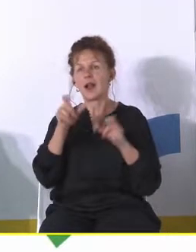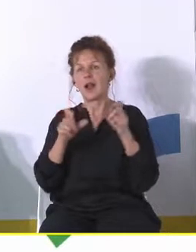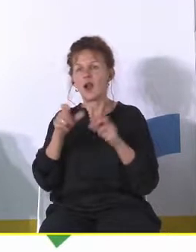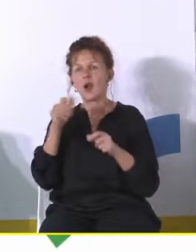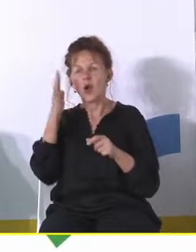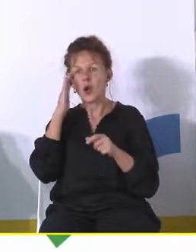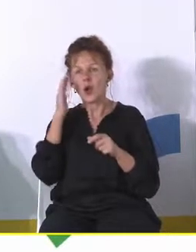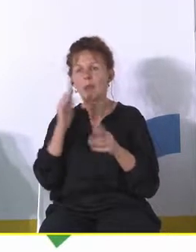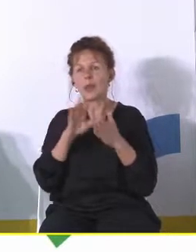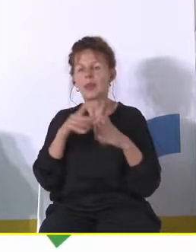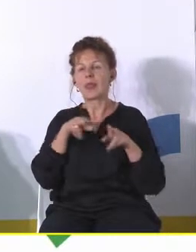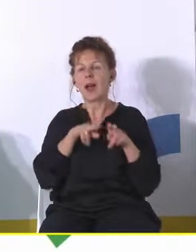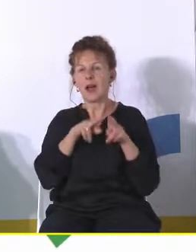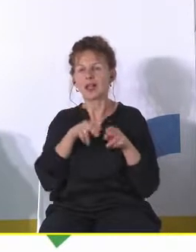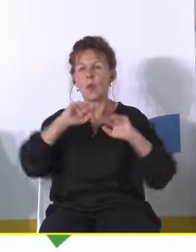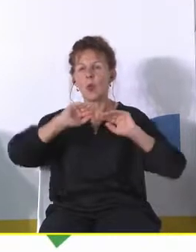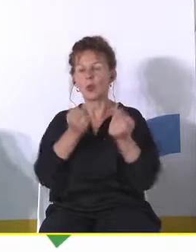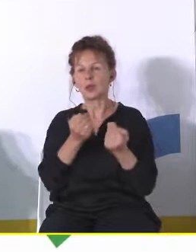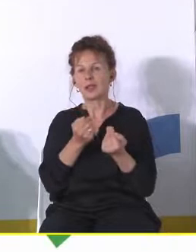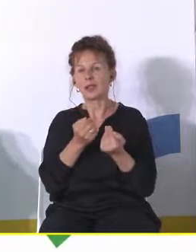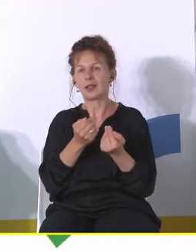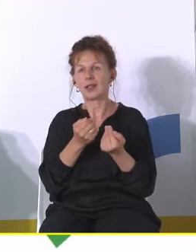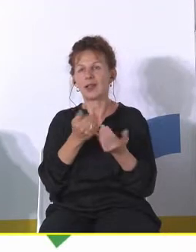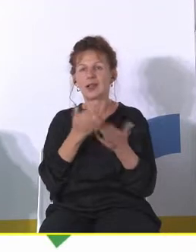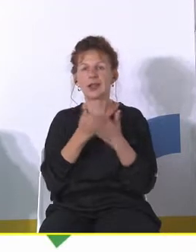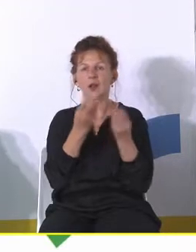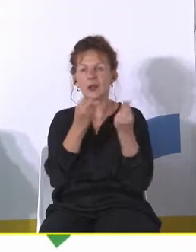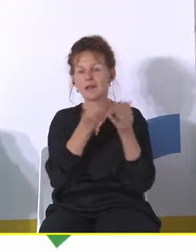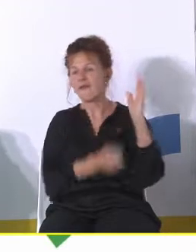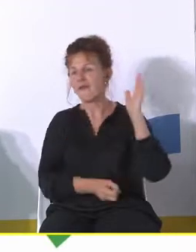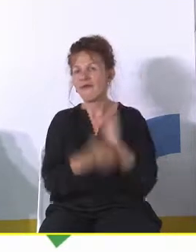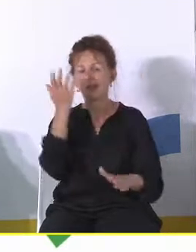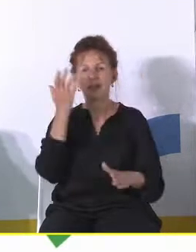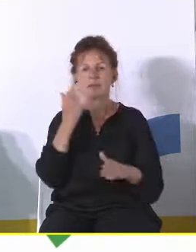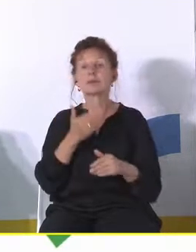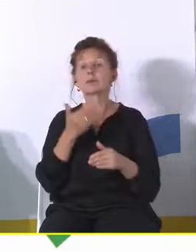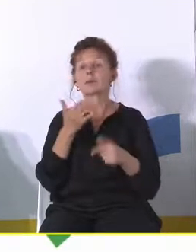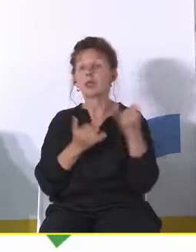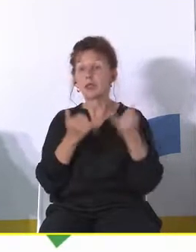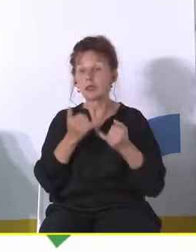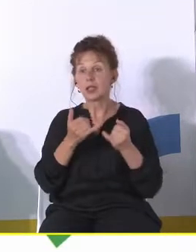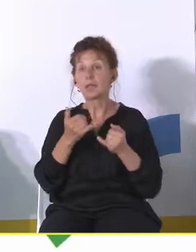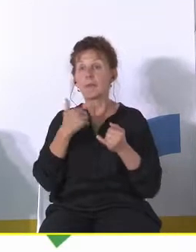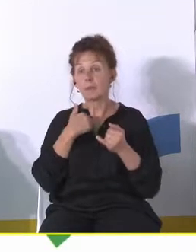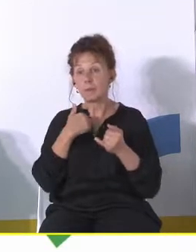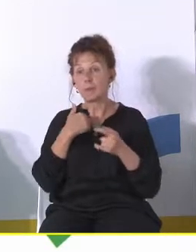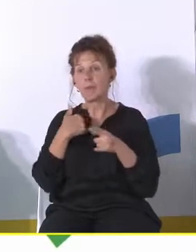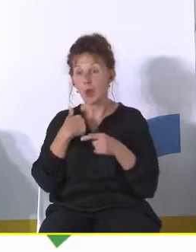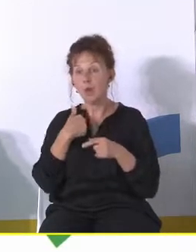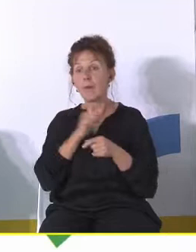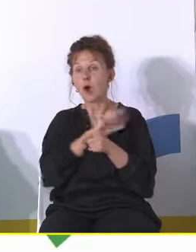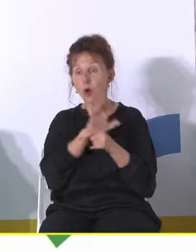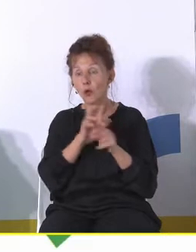krótkoterminowy najem, których ceny w związku z tym są bardzo wysokie. W związku z tym, jak byłem w czasie COVID-u